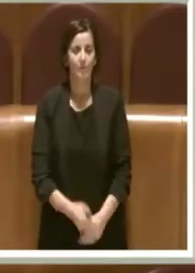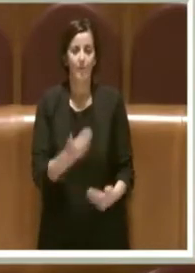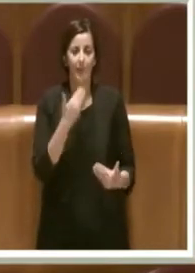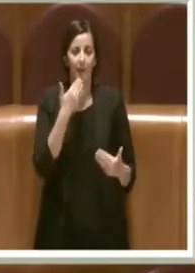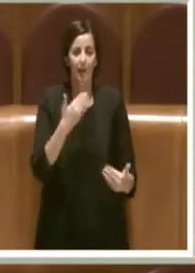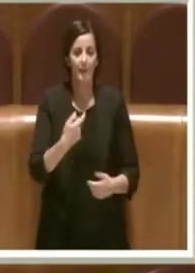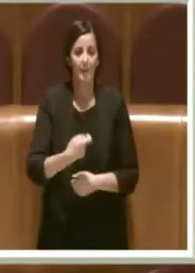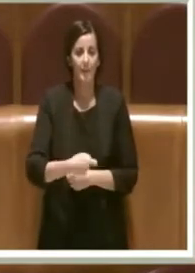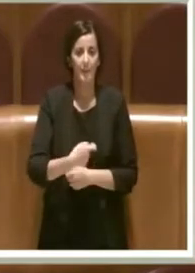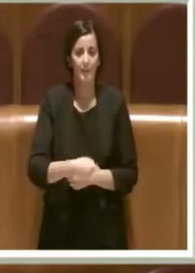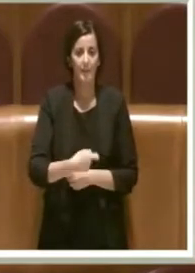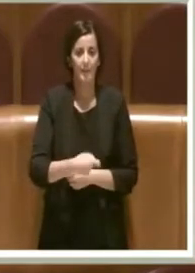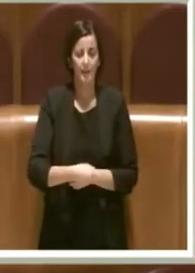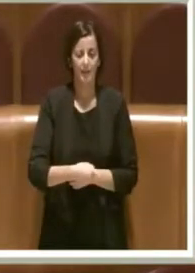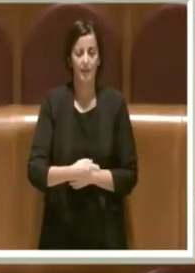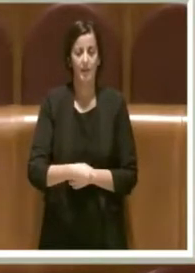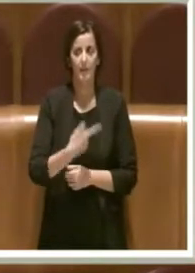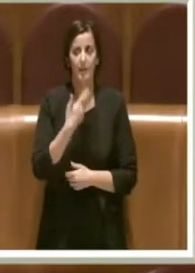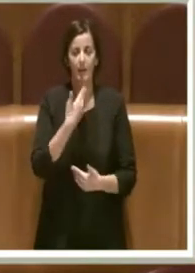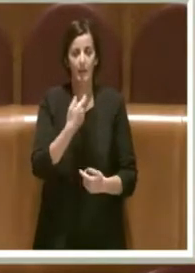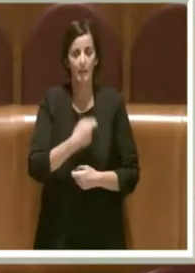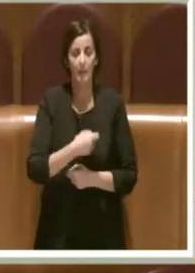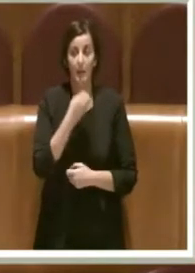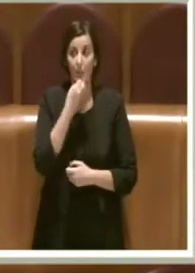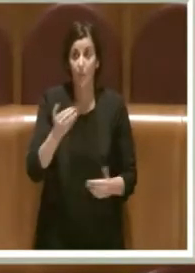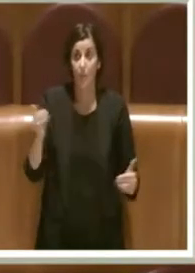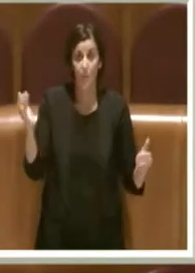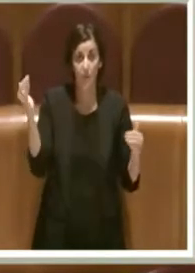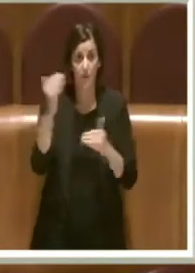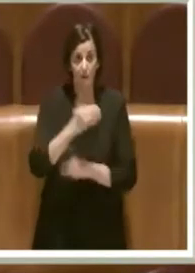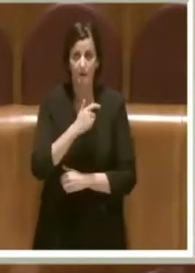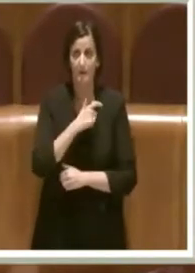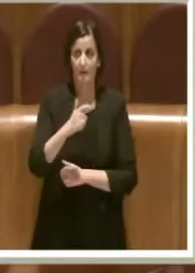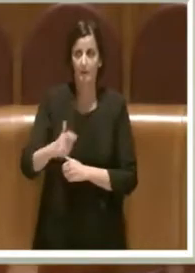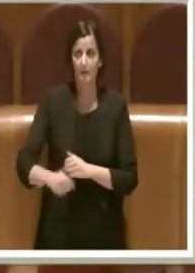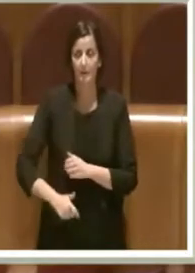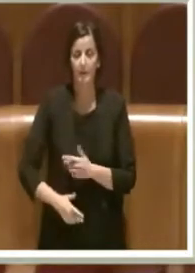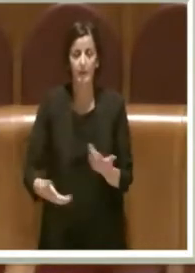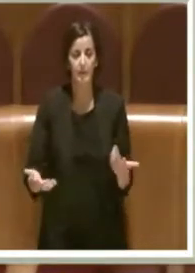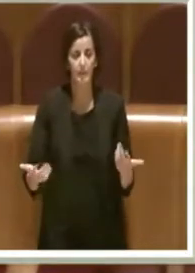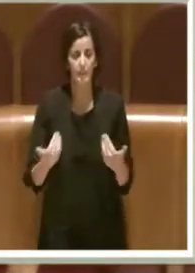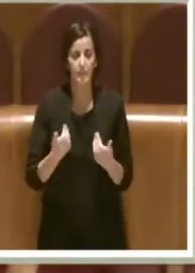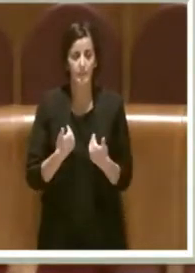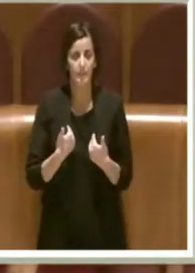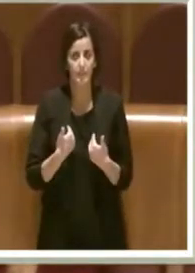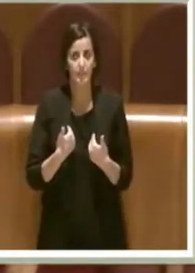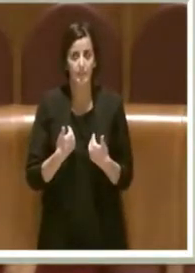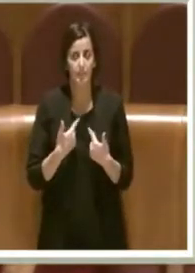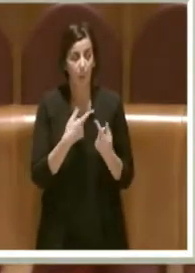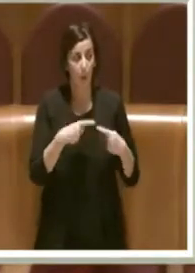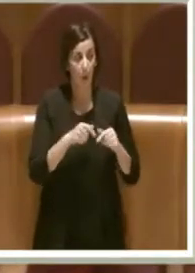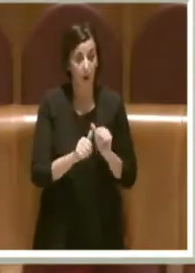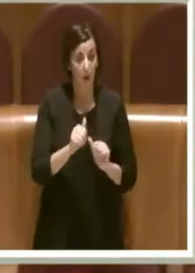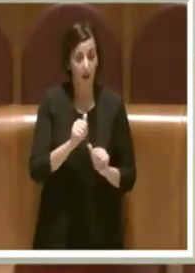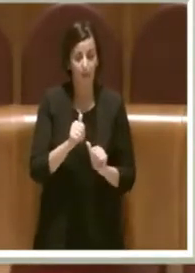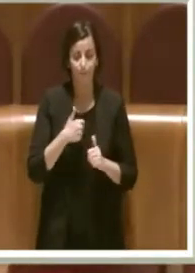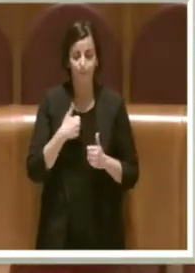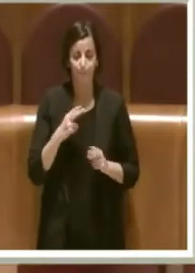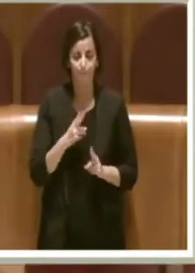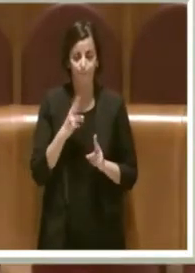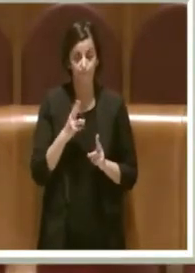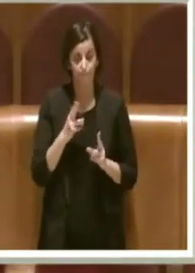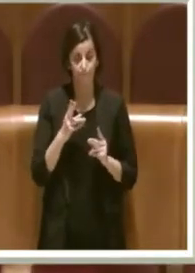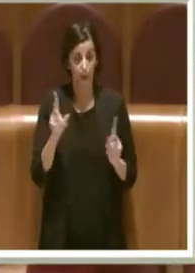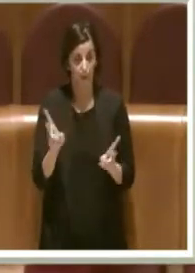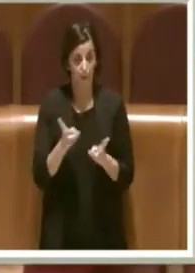Grazie Presidente, buonasera signor Sindaco. Non ho potuto farlo nell'altro consiglio, lo faccio oggi. Lei